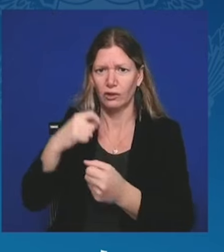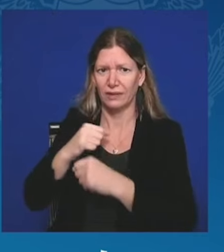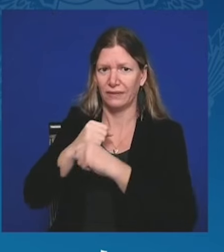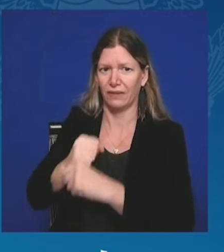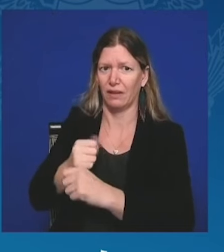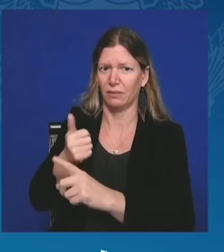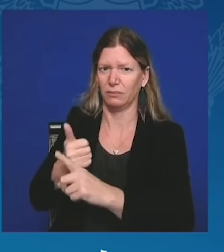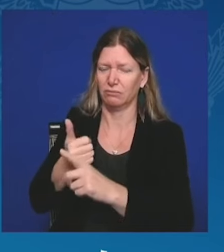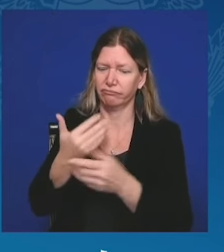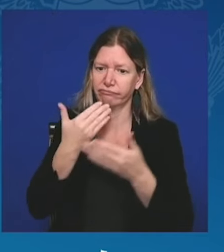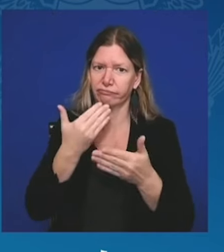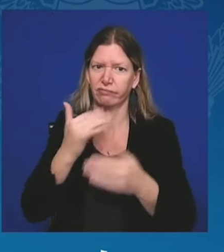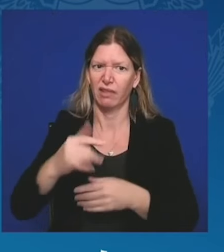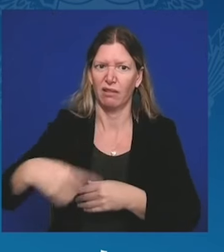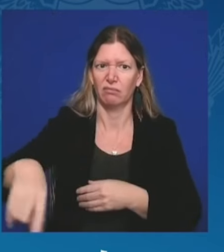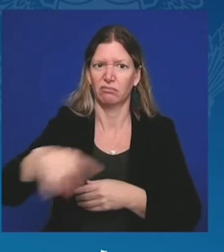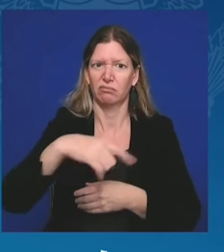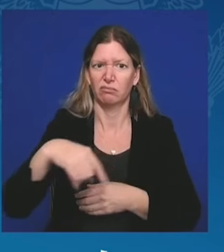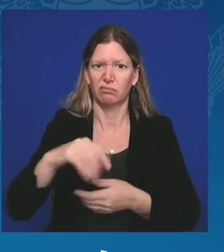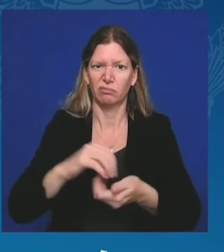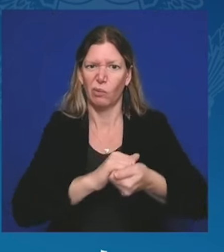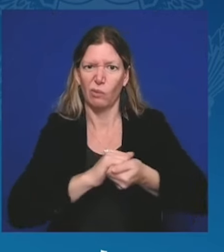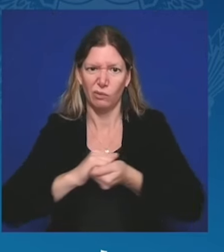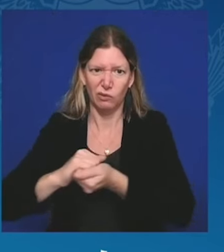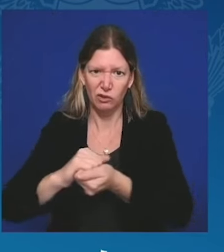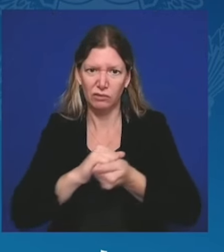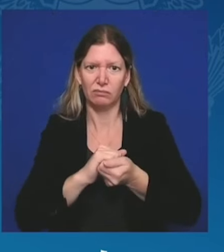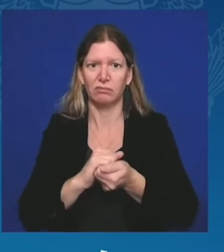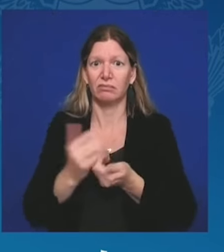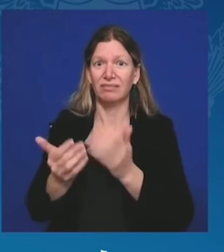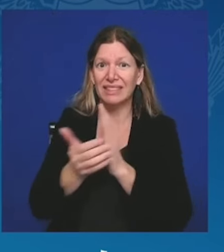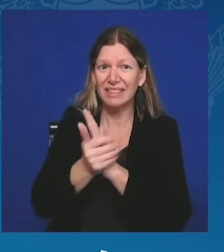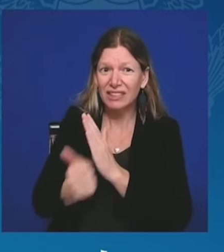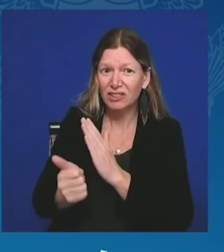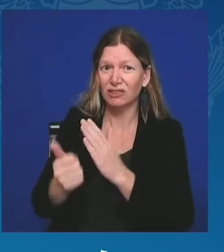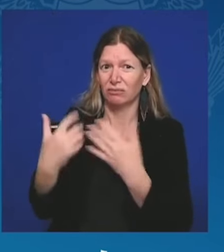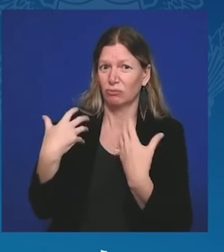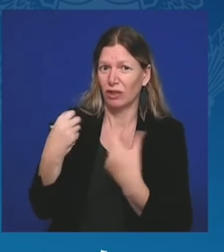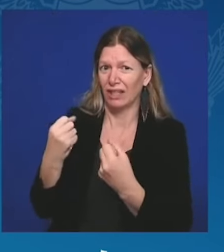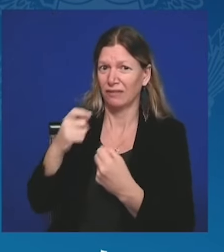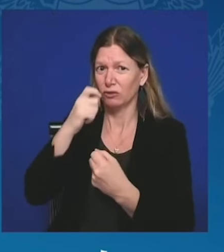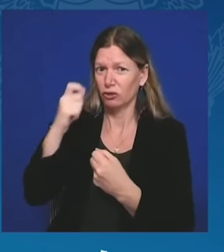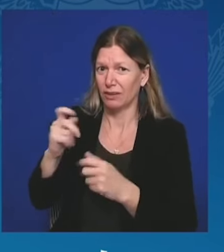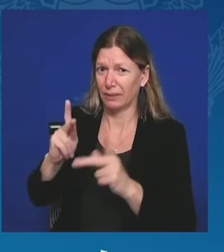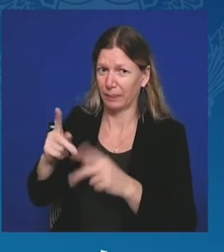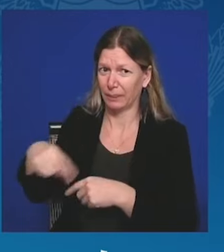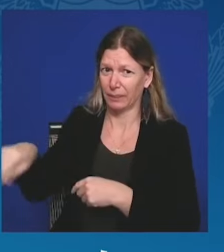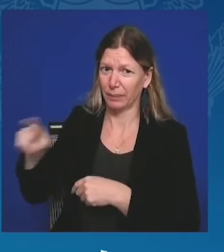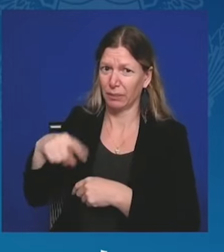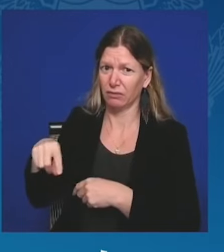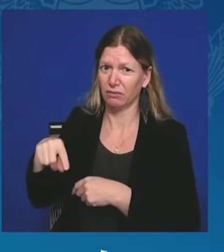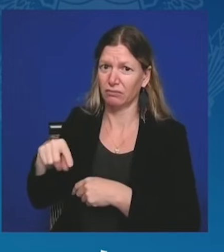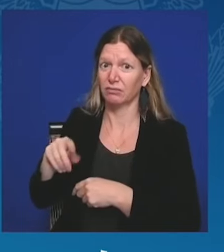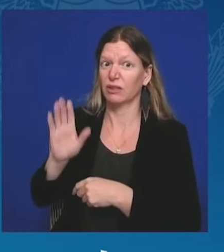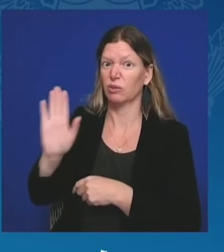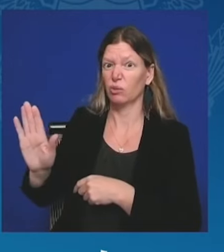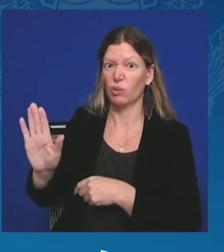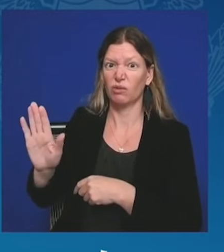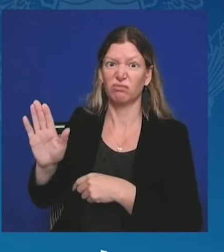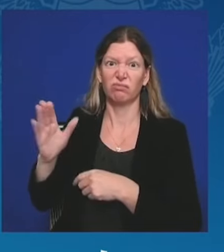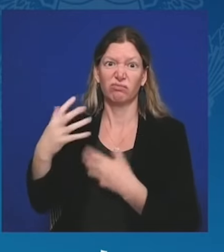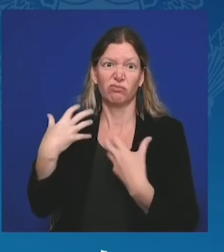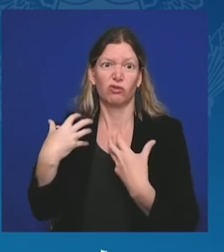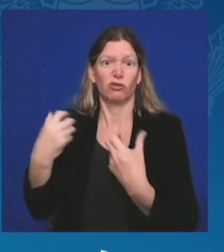a także dzięki Twojemu odważnemu przywództwu, prezydencie Zełenski, Ukraina stanęła na wysokości